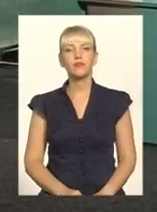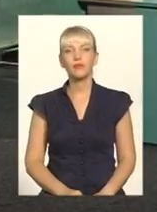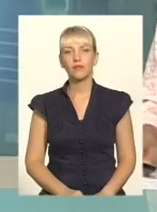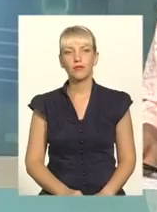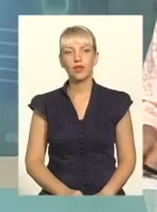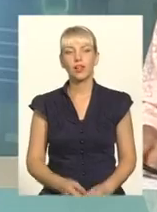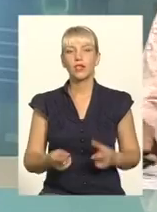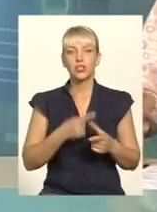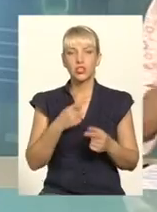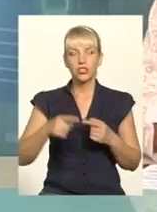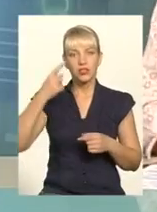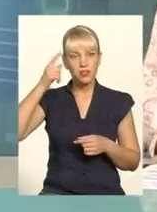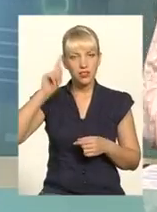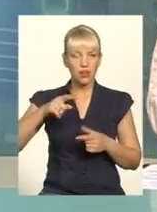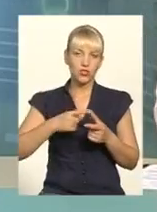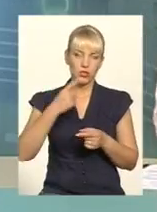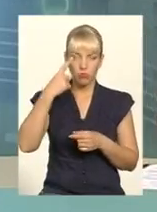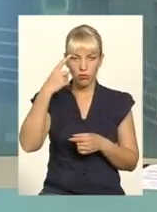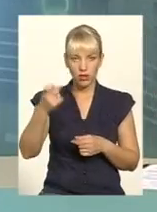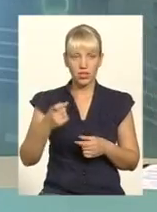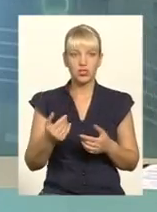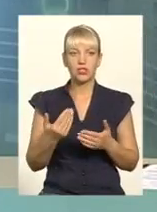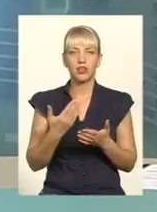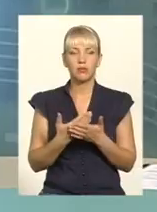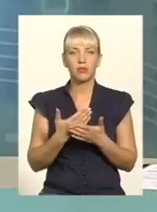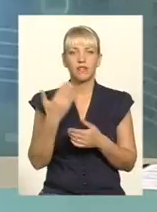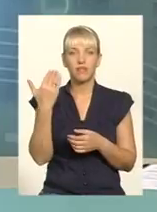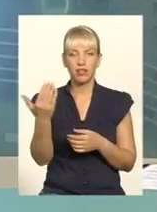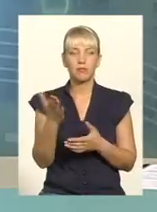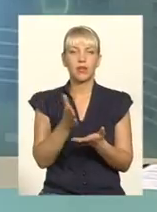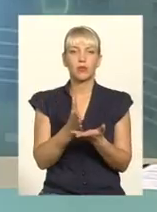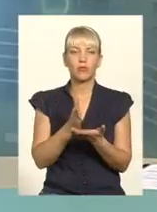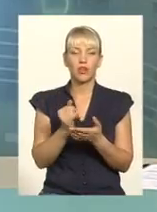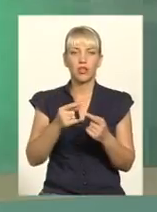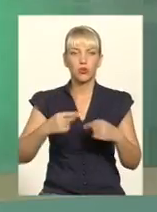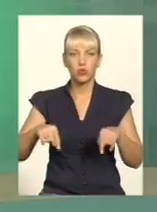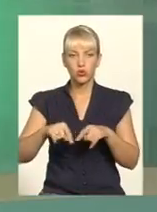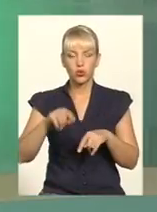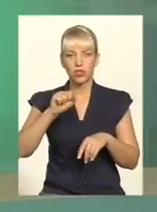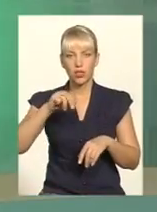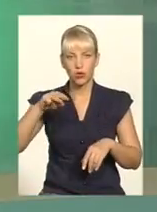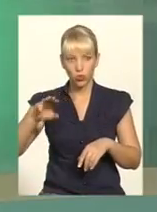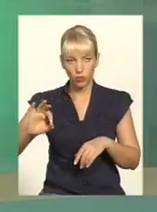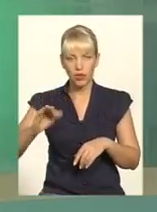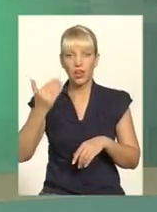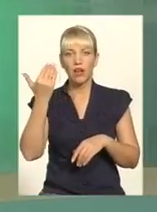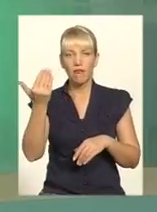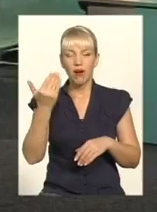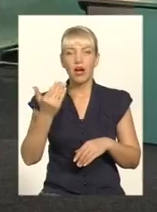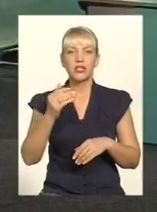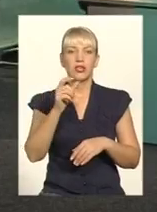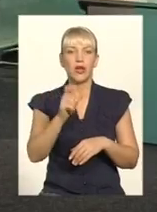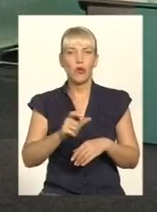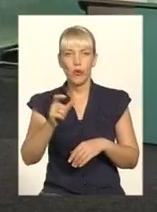Чи знають, чи попереджені? Ви безпосередньо перебували в зоні антитерористичної операції. Ваші підлеглі.